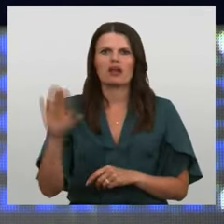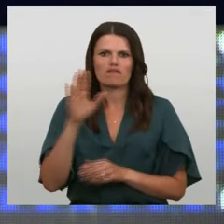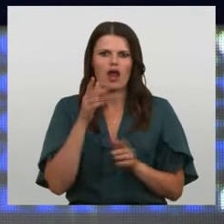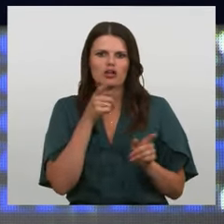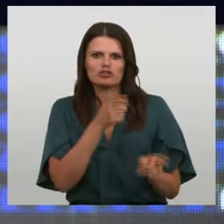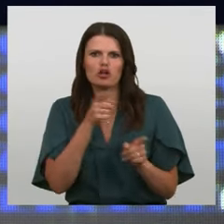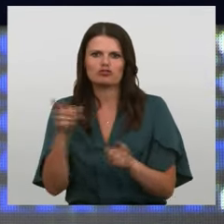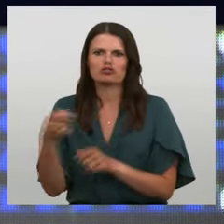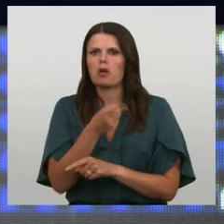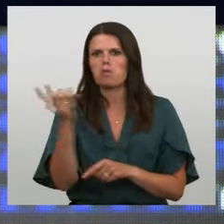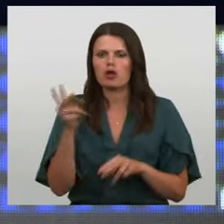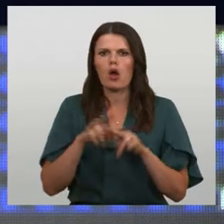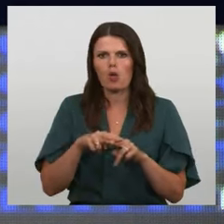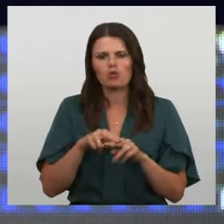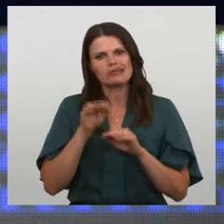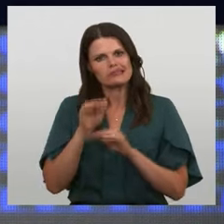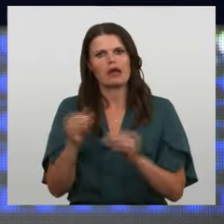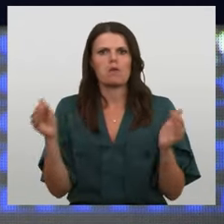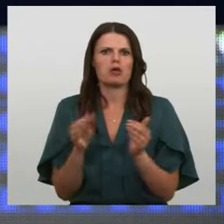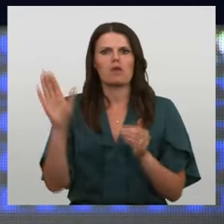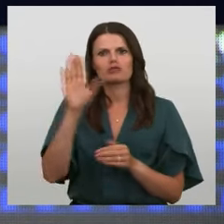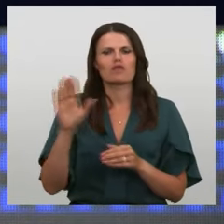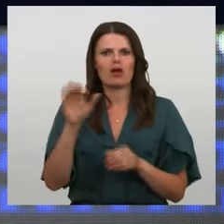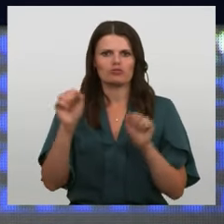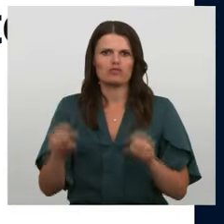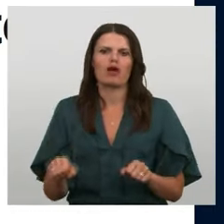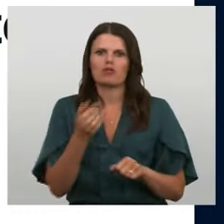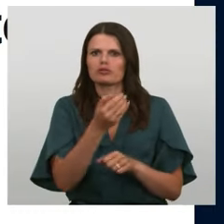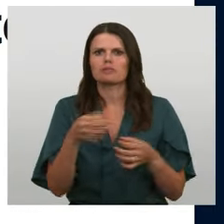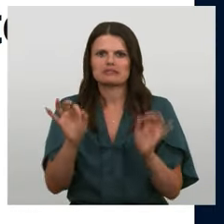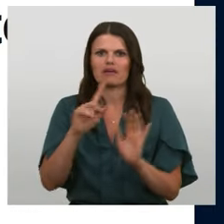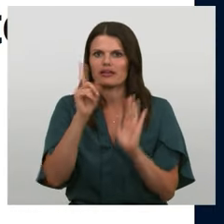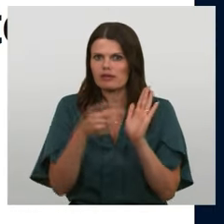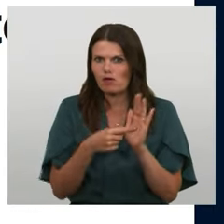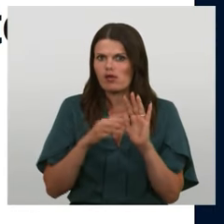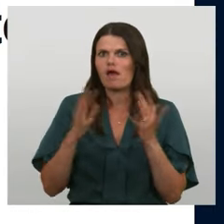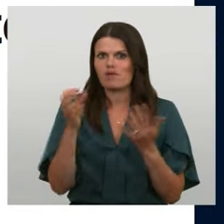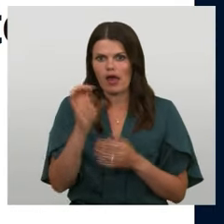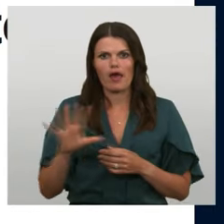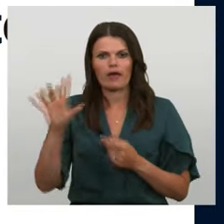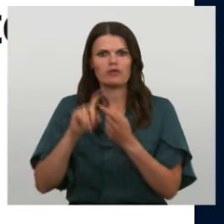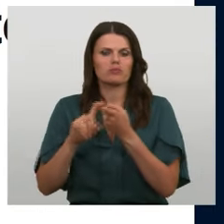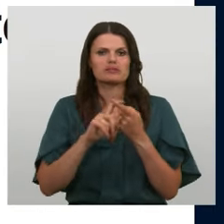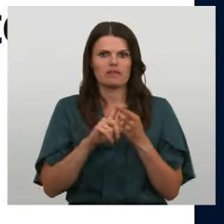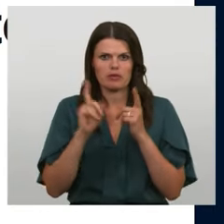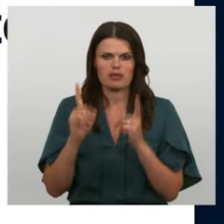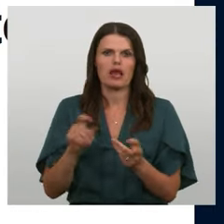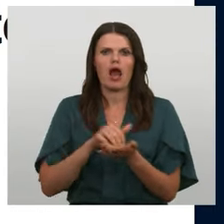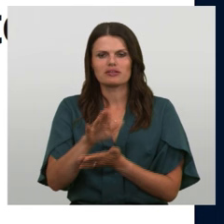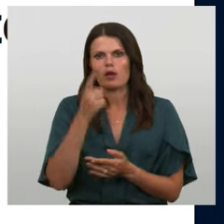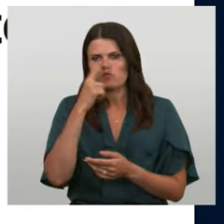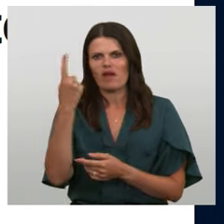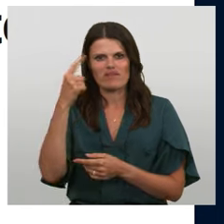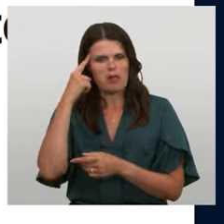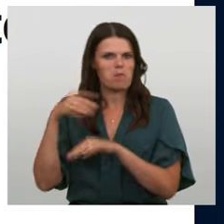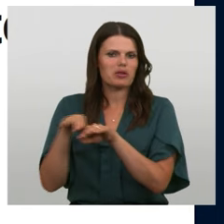saglabājot mazu valstu ietekmintām ar šķirīgos jautājumos? Jūs, prāt, vai Eiropas Savienībai ir jāatsakās no vienprātības principu lēmumu pieņemšanā un